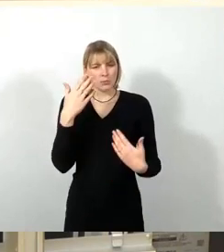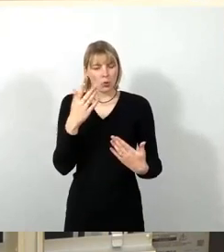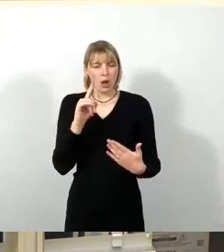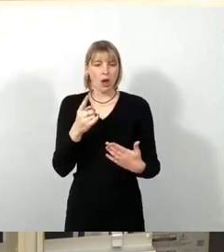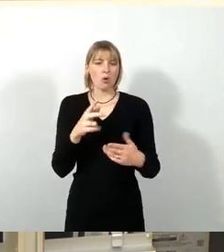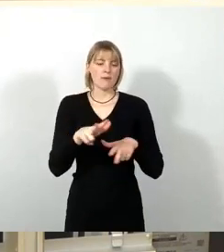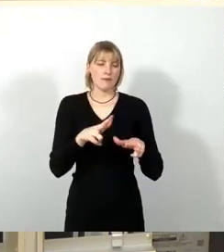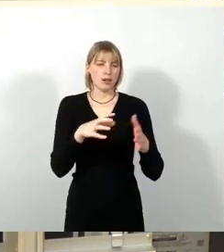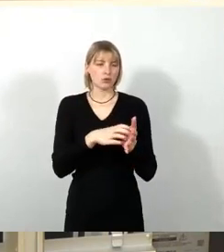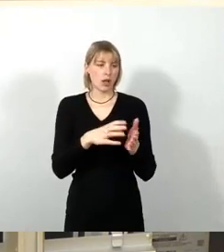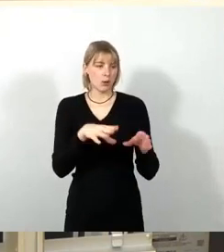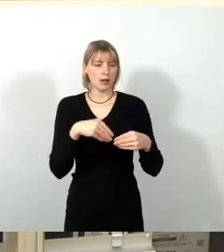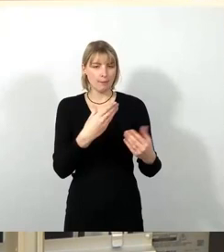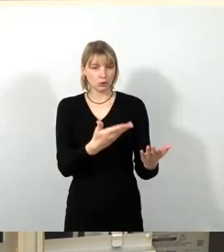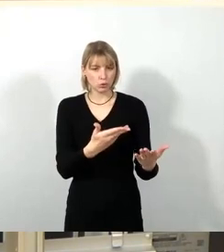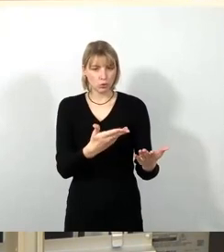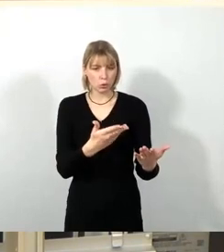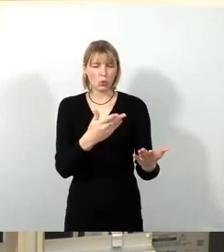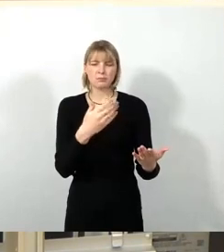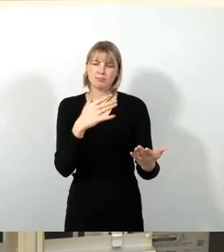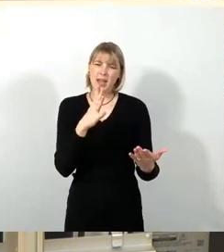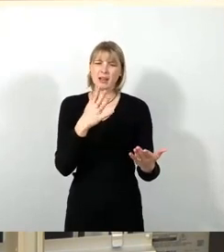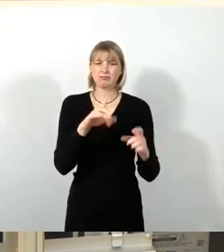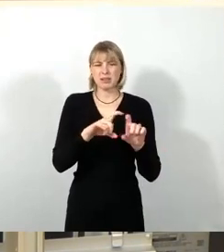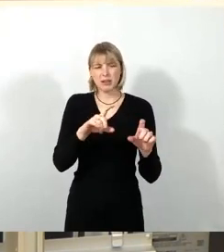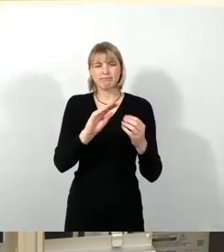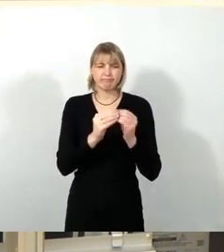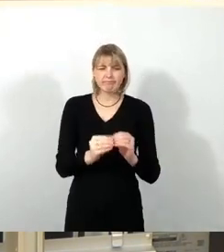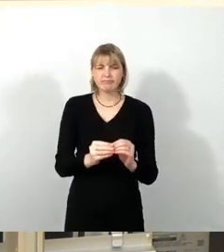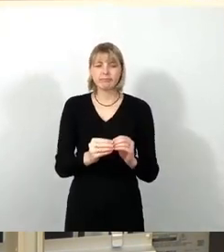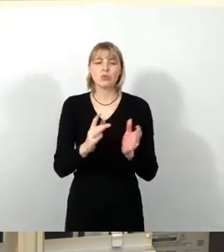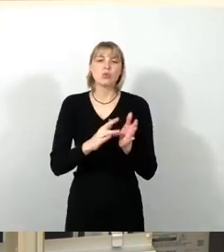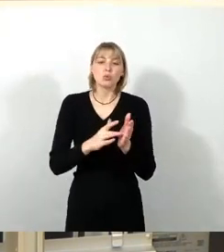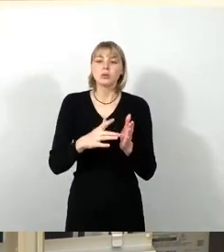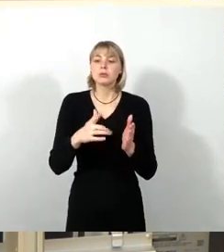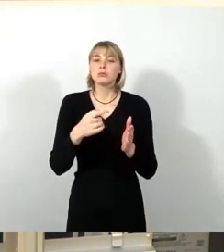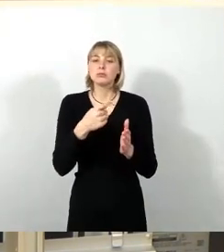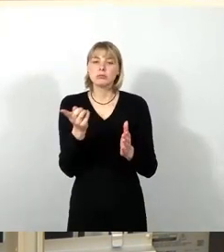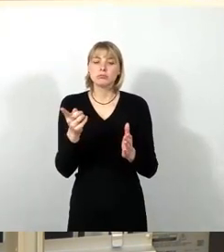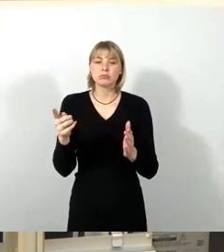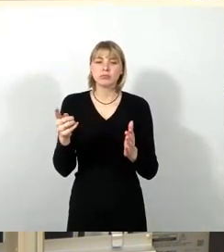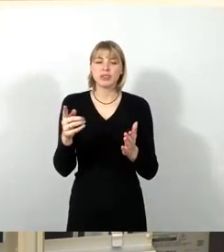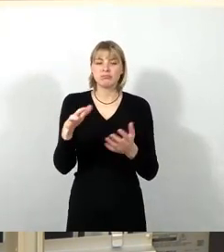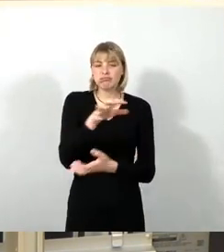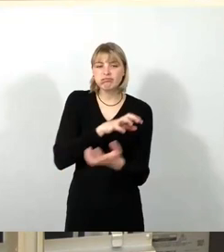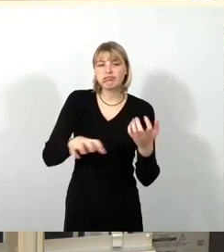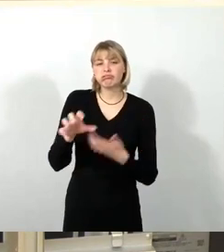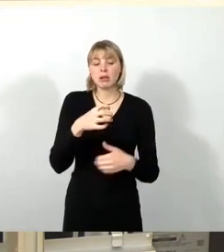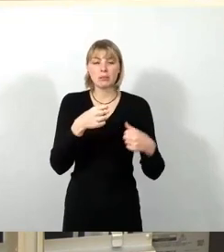ein problematisches Konstrukt, weil hier wird quasi eine Vermischung stattfinden zwischen Pflichtaufgaben, die die Kommune